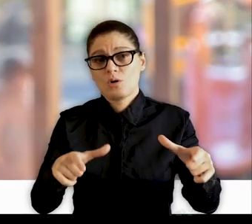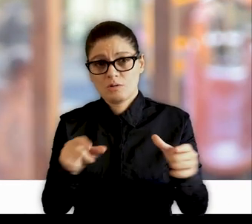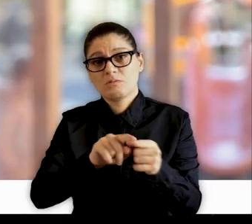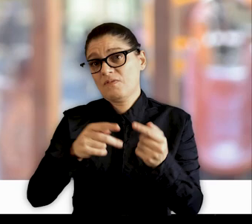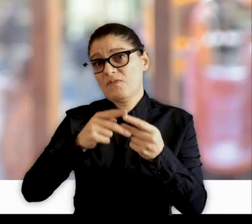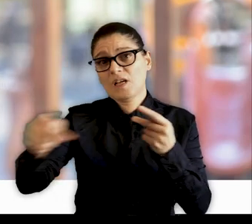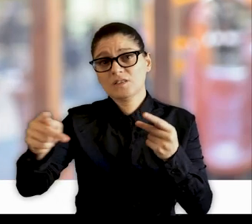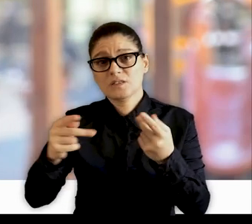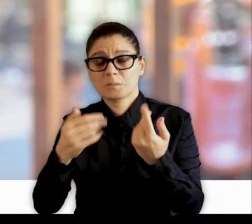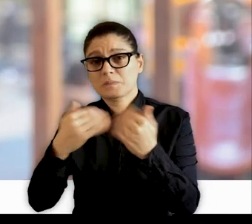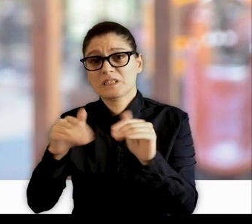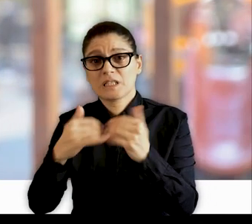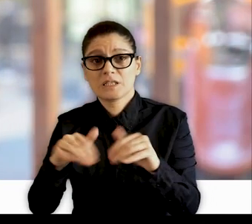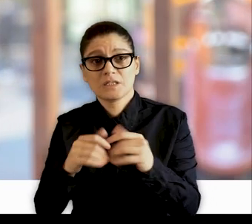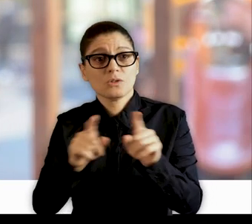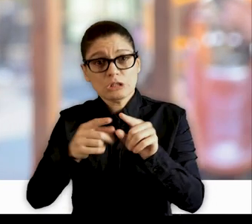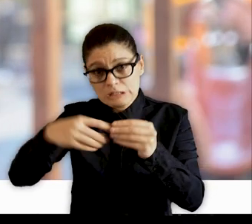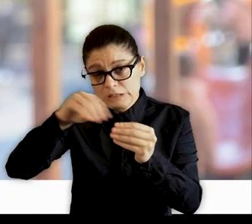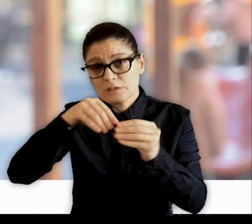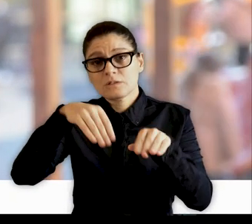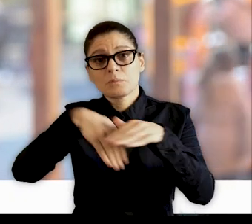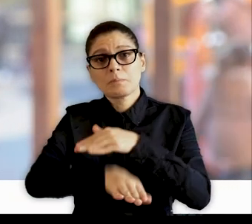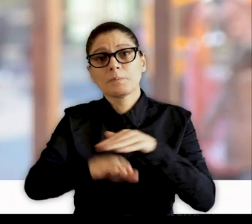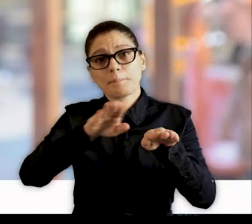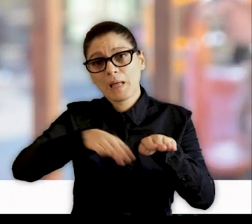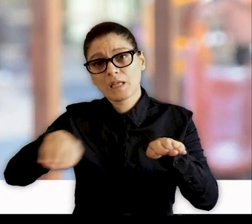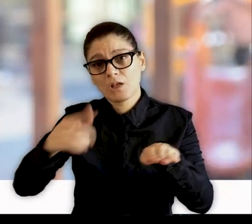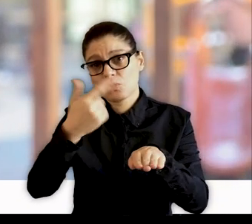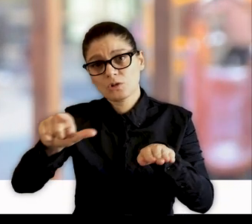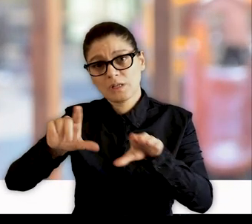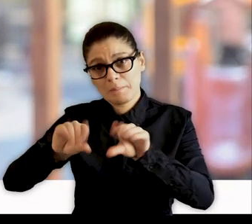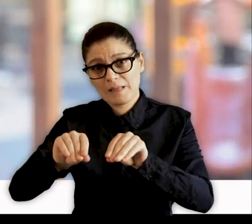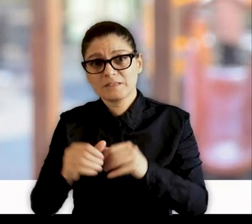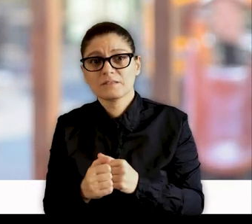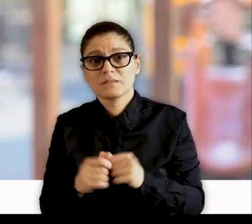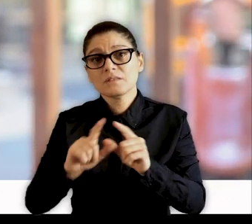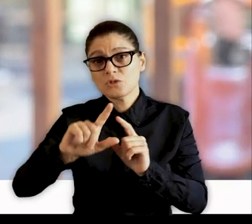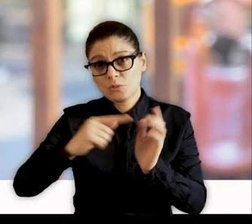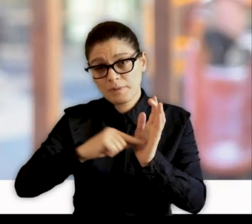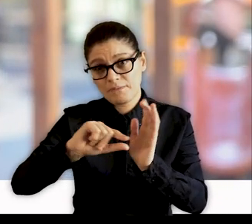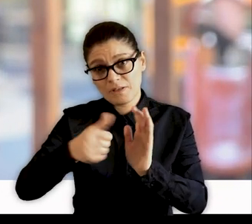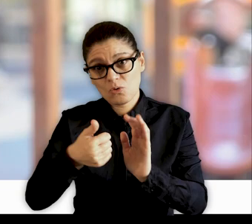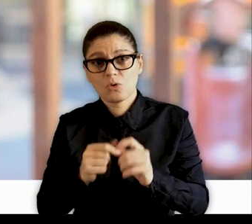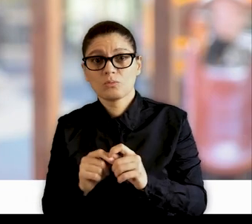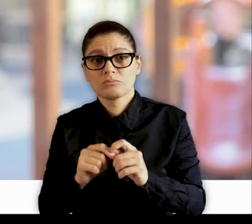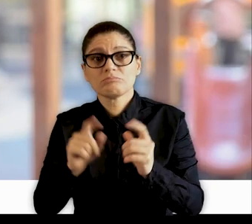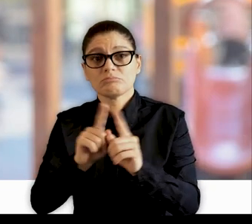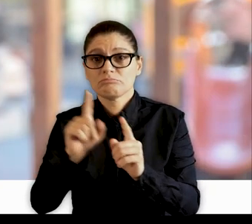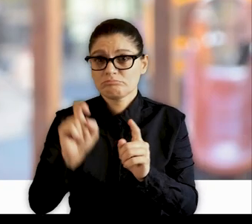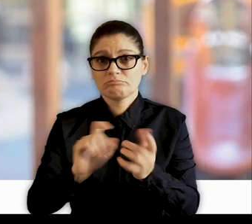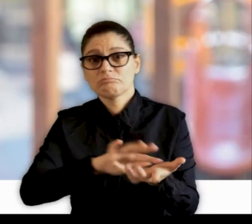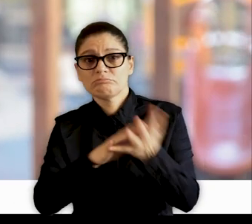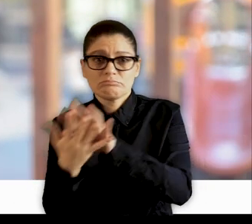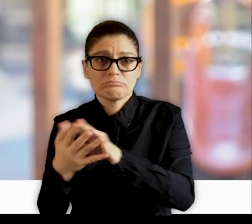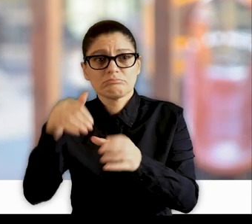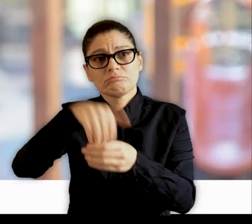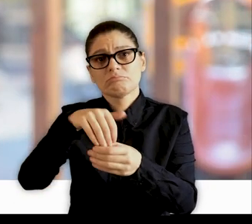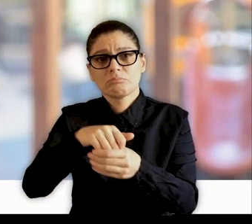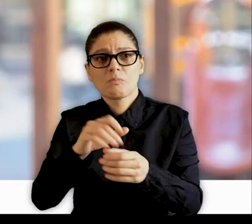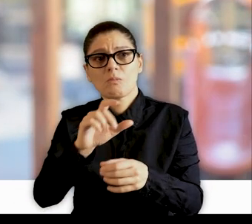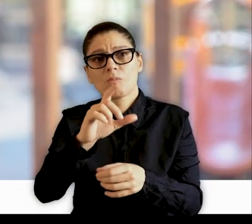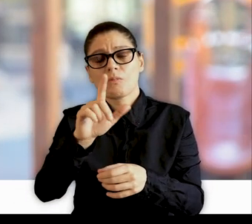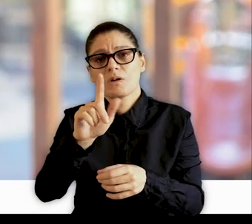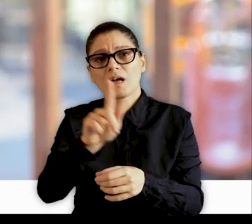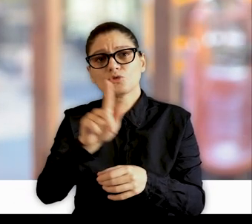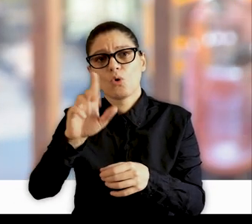surmontera un parking souterrain de 200 places. 2021 permettra de débuter les premières transformations de Gaston